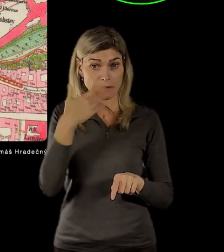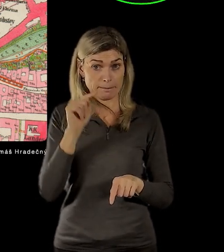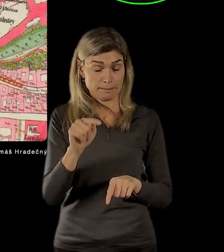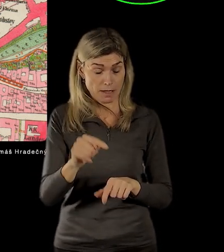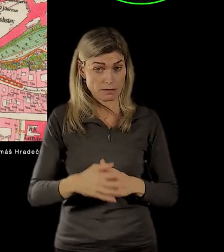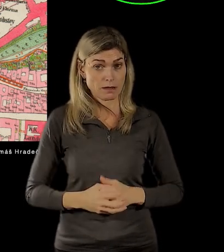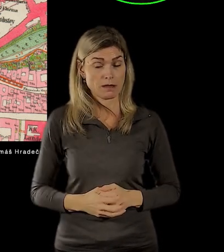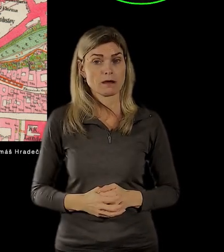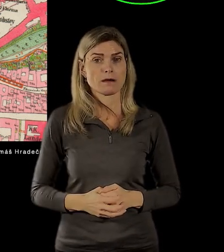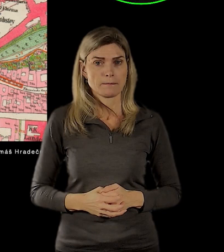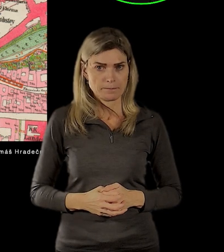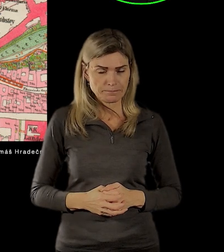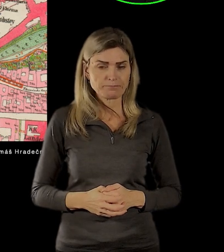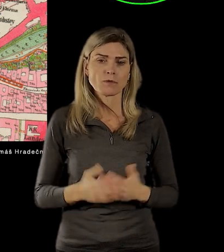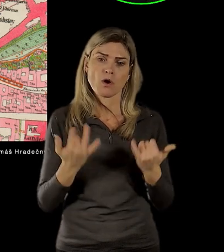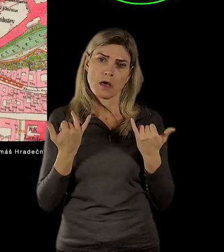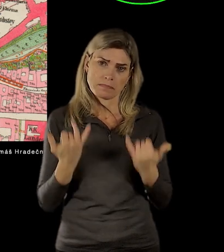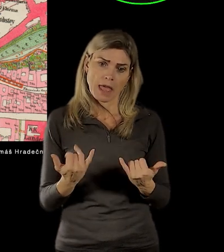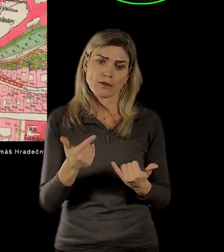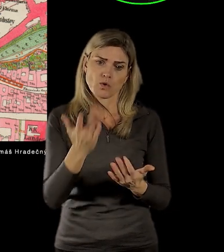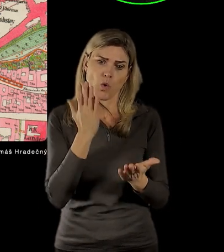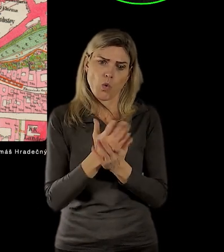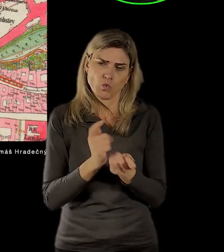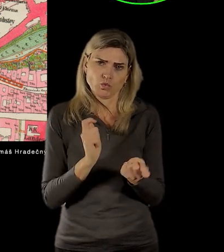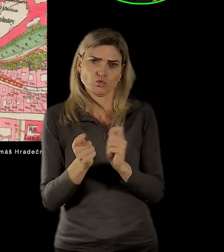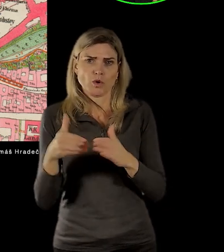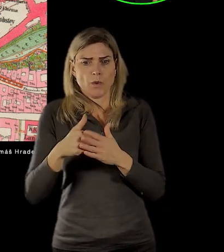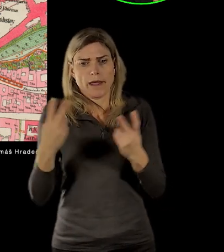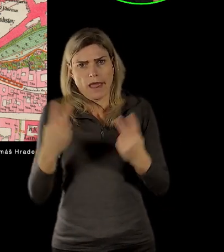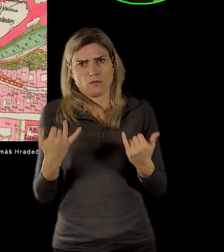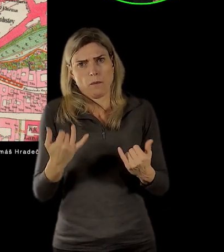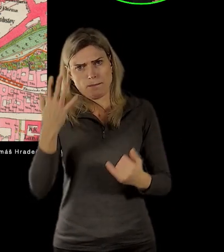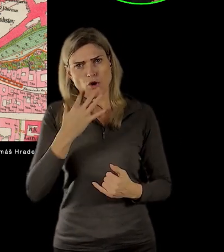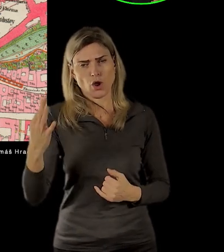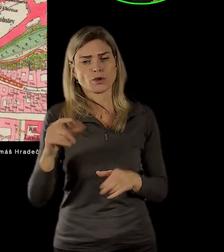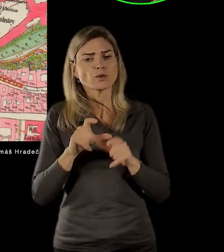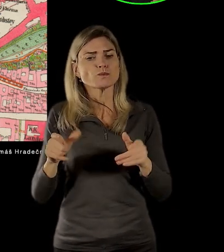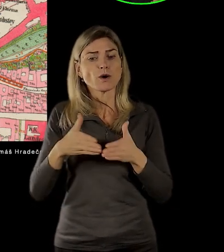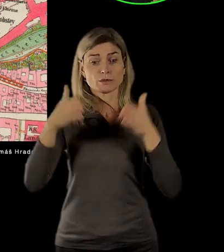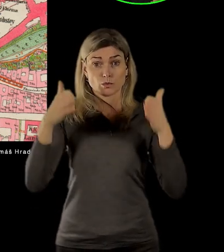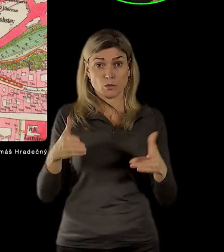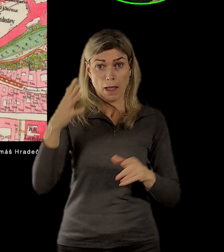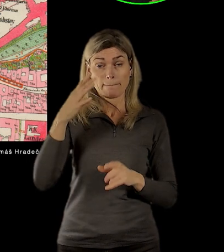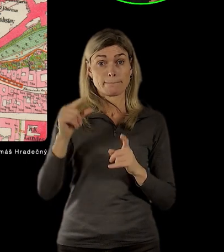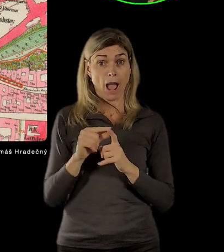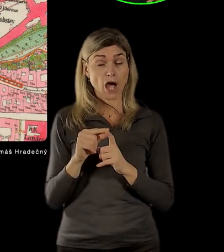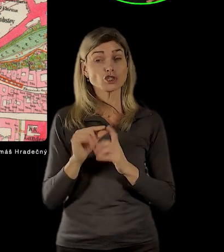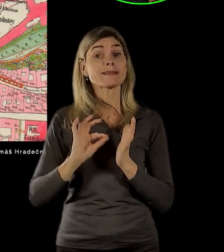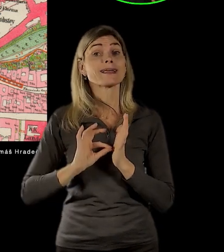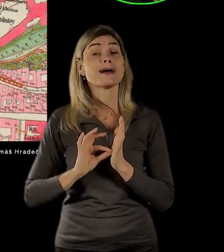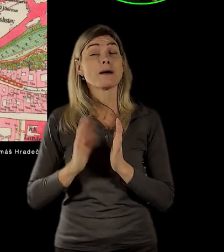Dá se říct, že už je to podoba moderní, protože dům pážat byl postaven